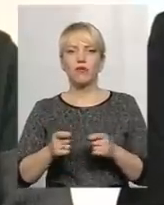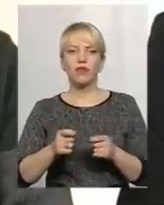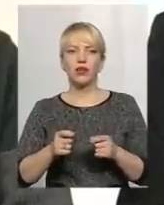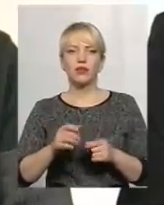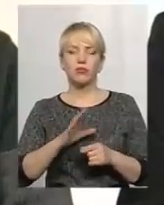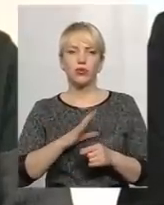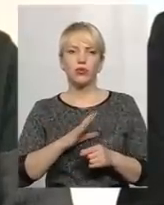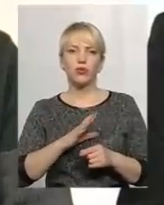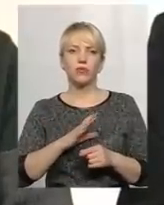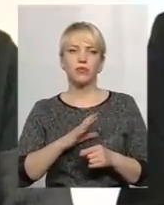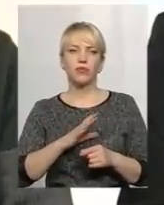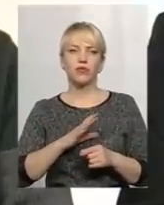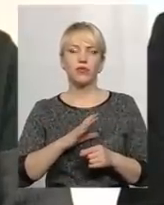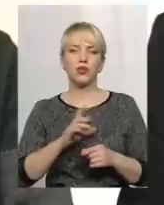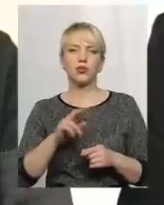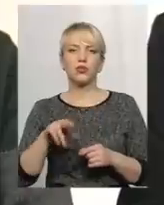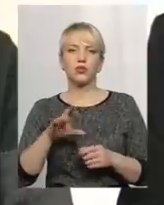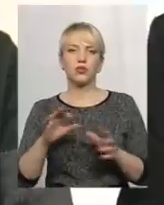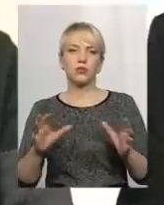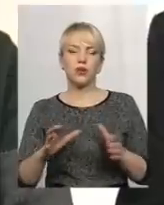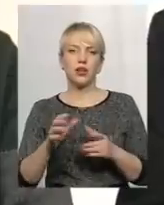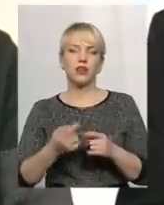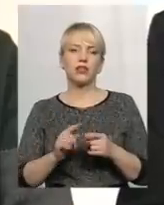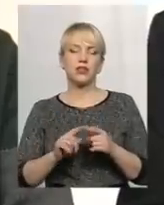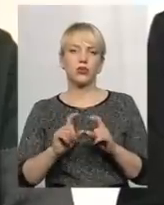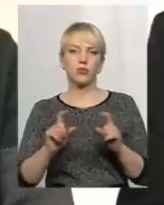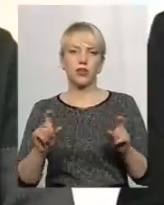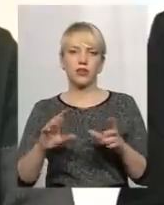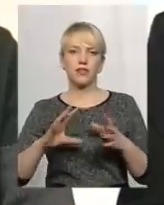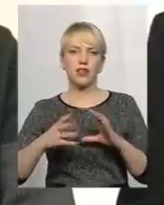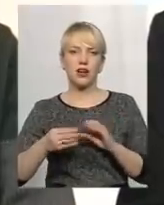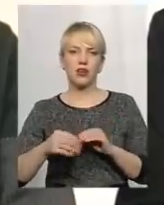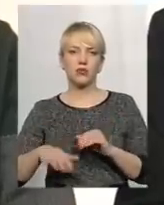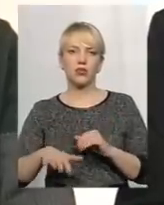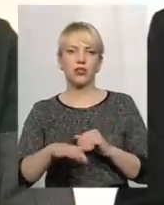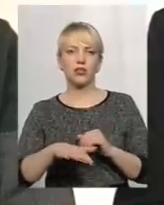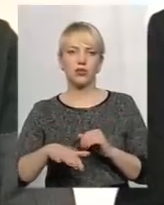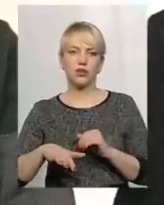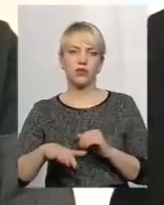було покладено охоронне зобов'язання щодо зберігання даних об'єктів. В загальному територія